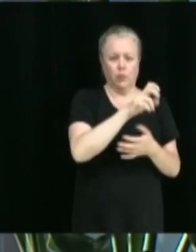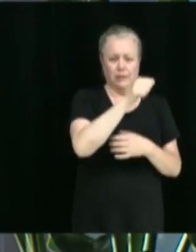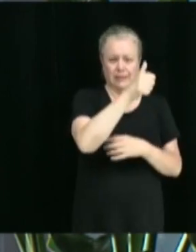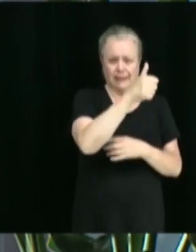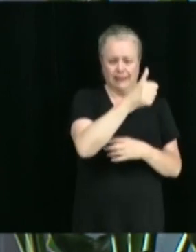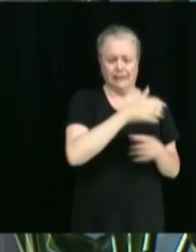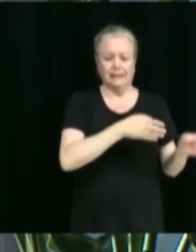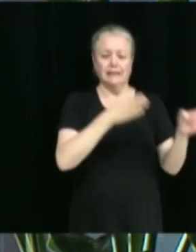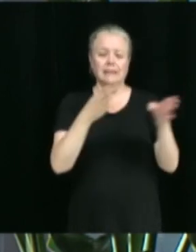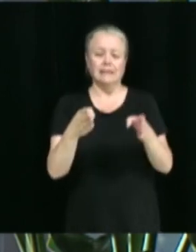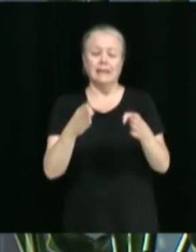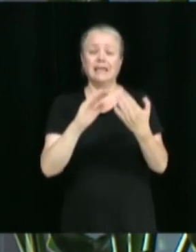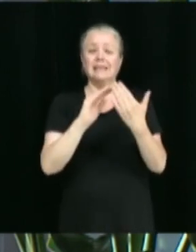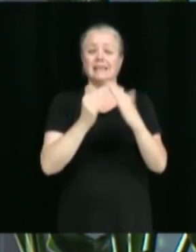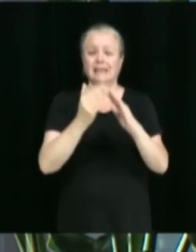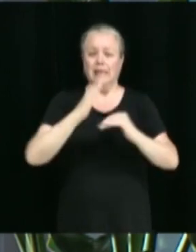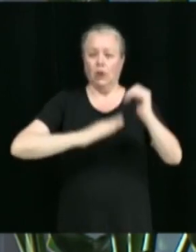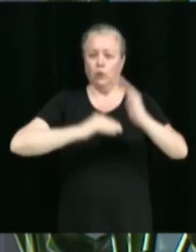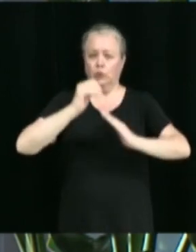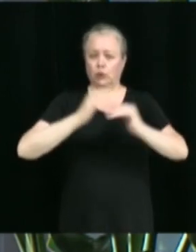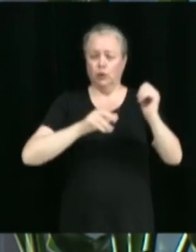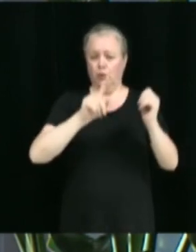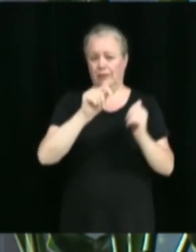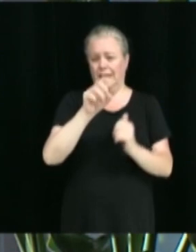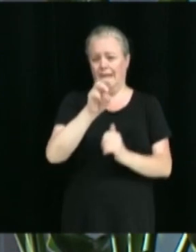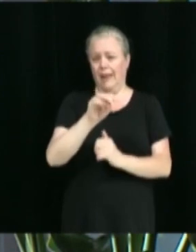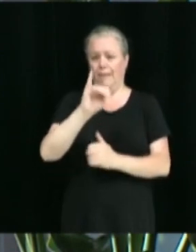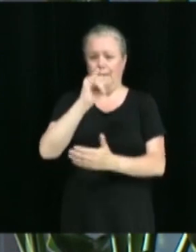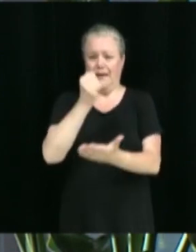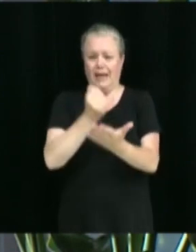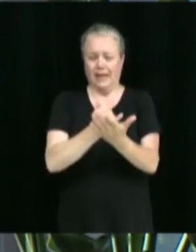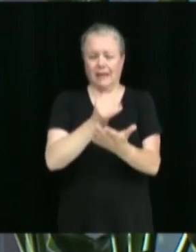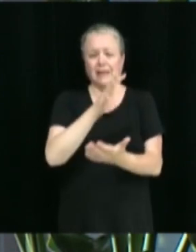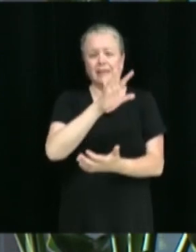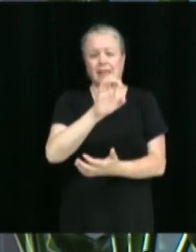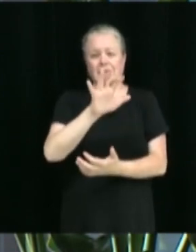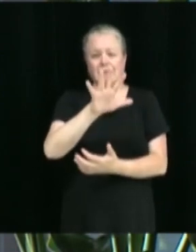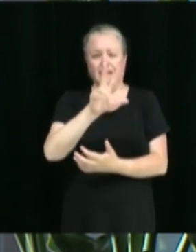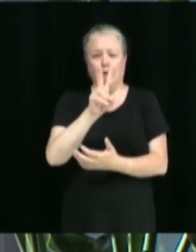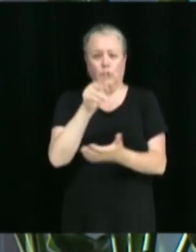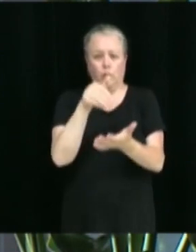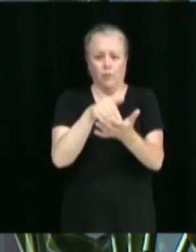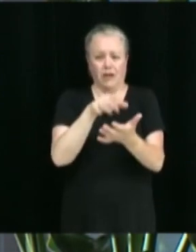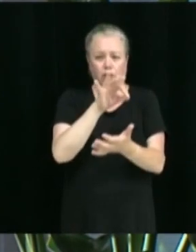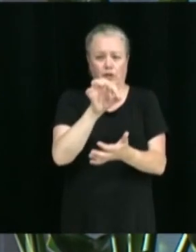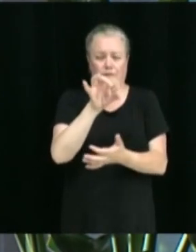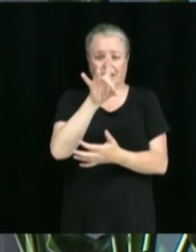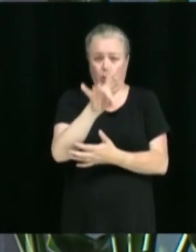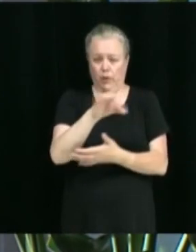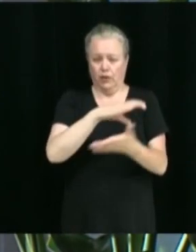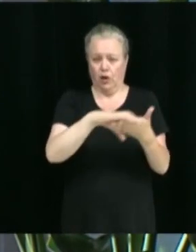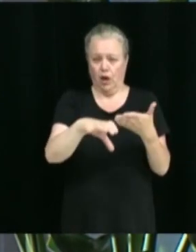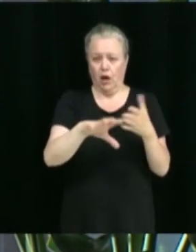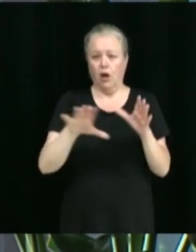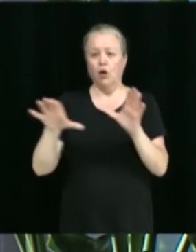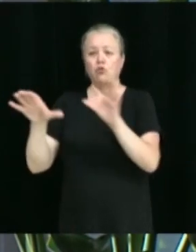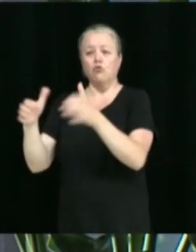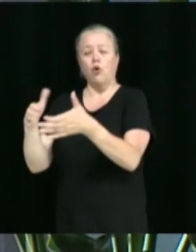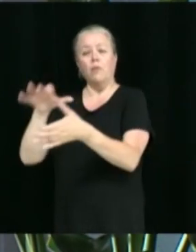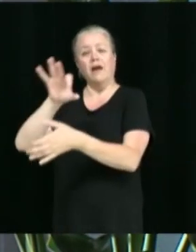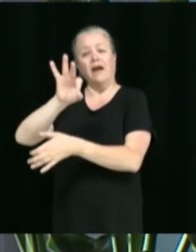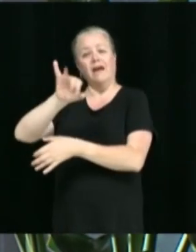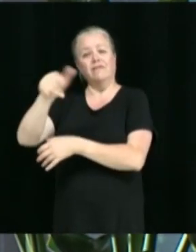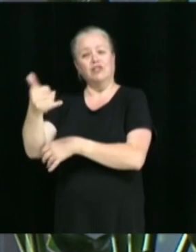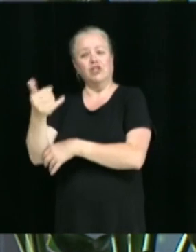Cité Construction TM Inc. pour la somme de 552 908 $. Groupe FJH